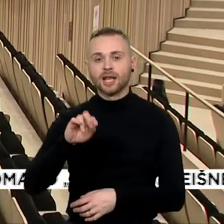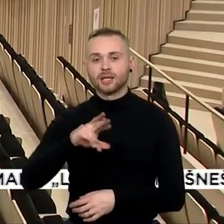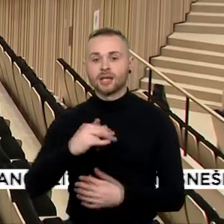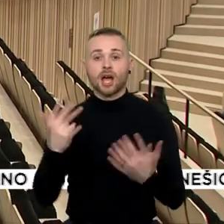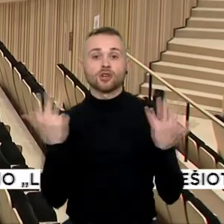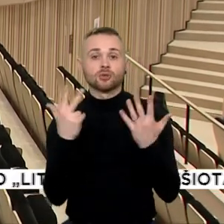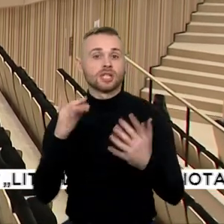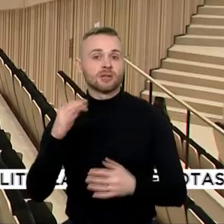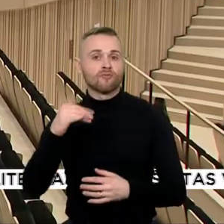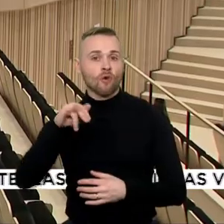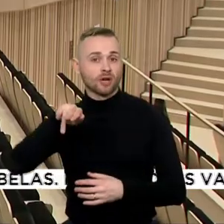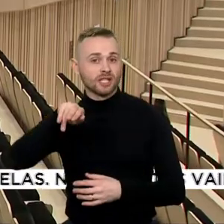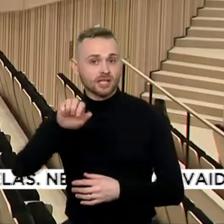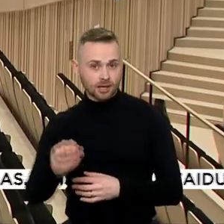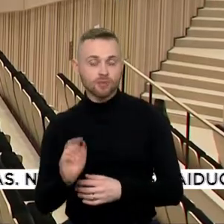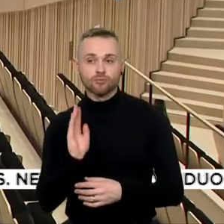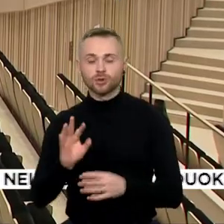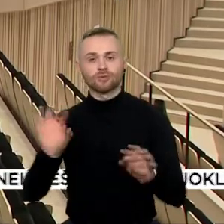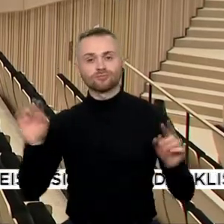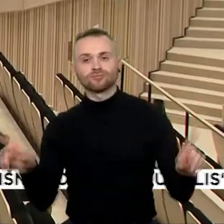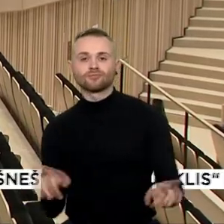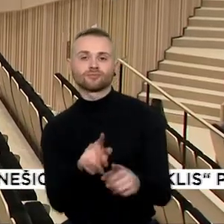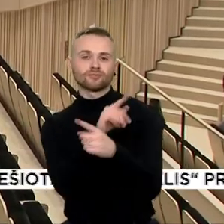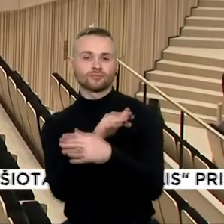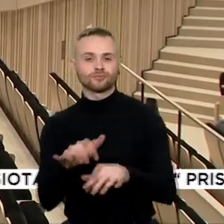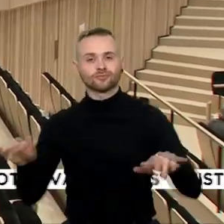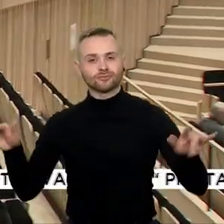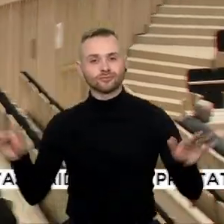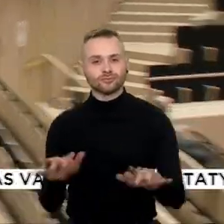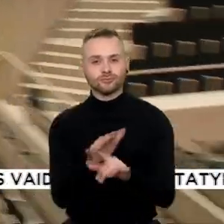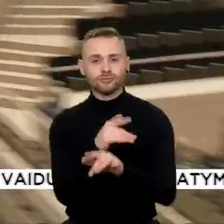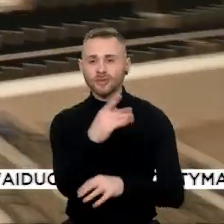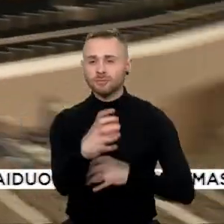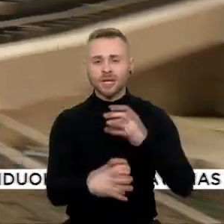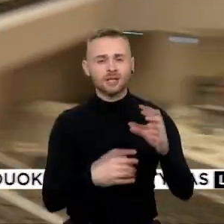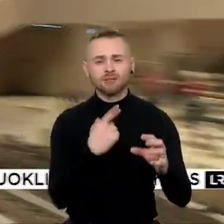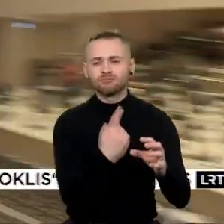Jį vadinama vienu didingiausių simfoninių kūrinių pasaulyje.